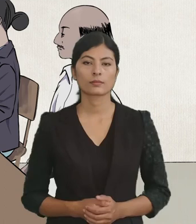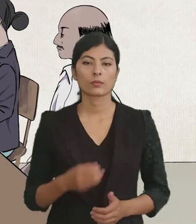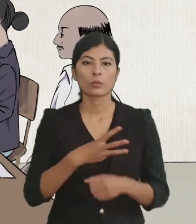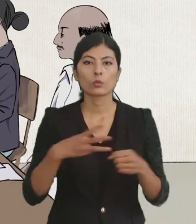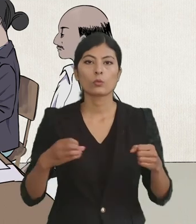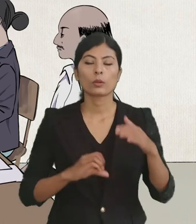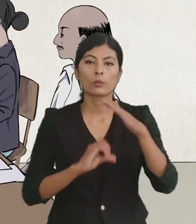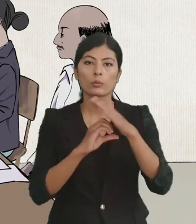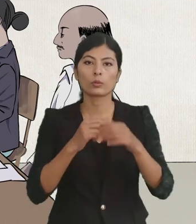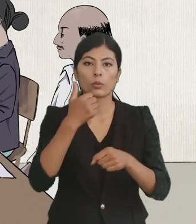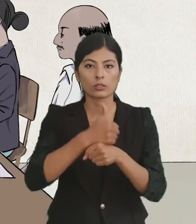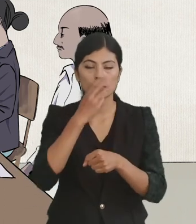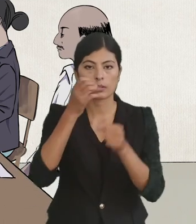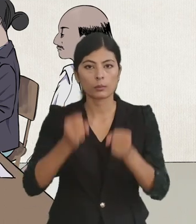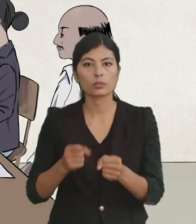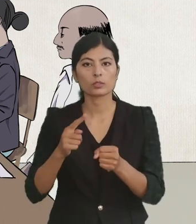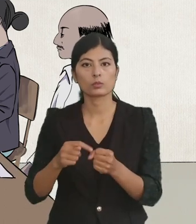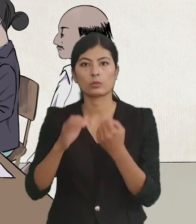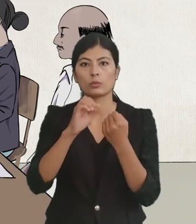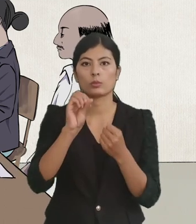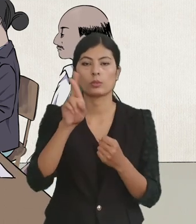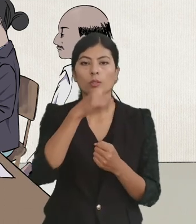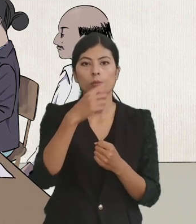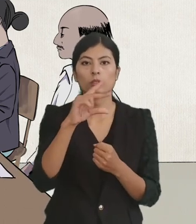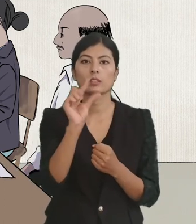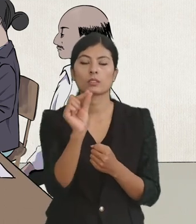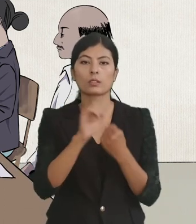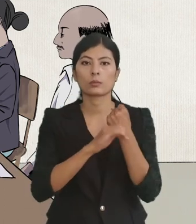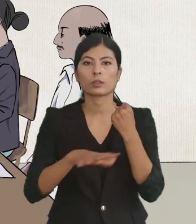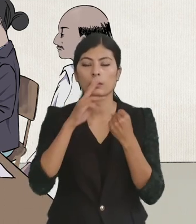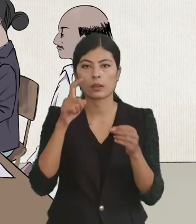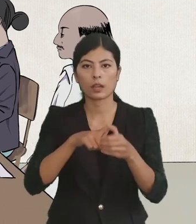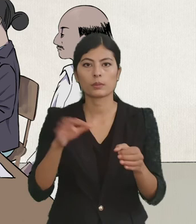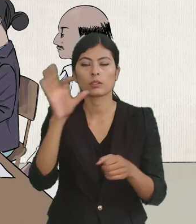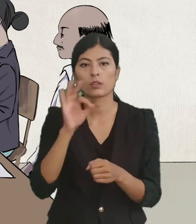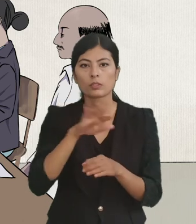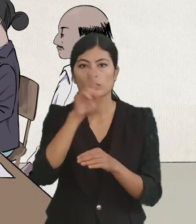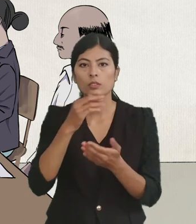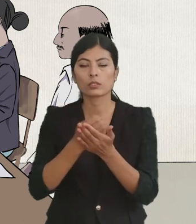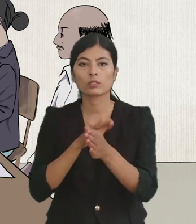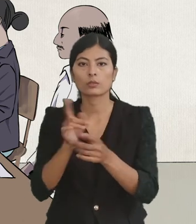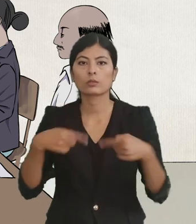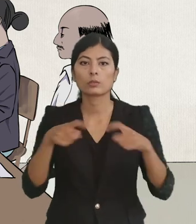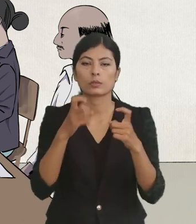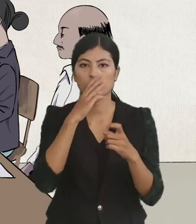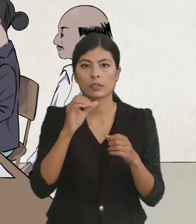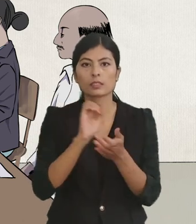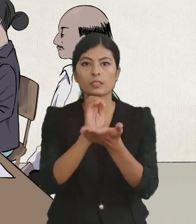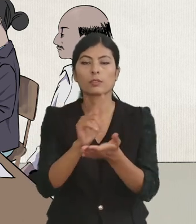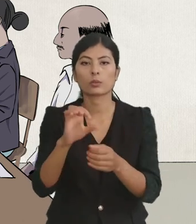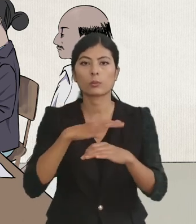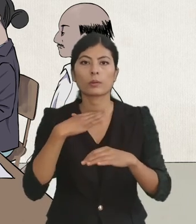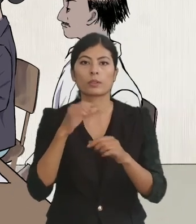उपप्रमुखको अध्धक्सेतामा वसेको प्रेशन पणालीमा आबद्ध निकाए र सस्ताहरुको बैठकमा सेवाहरुको प्रभापकारी ता